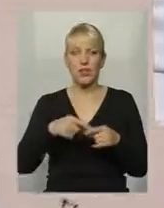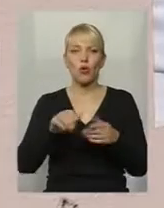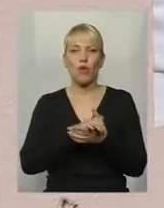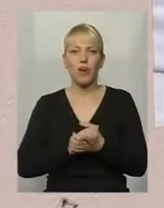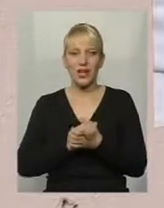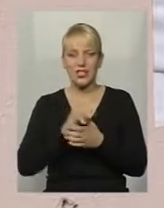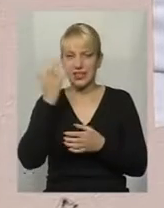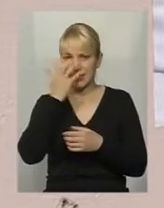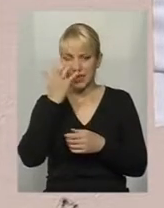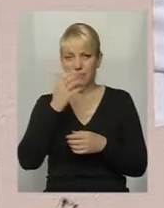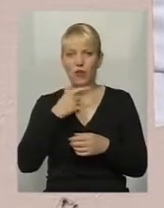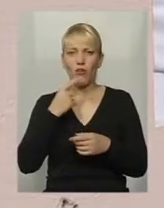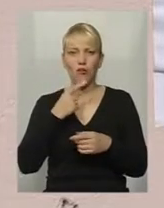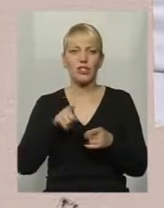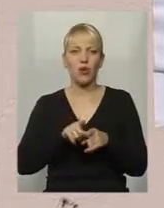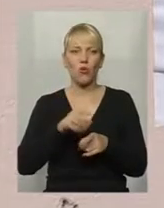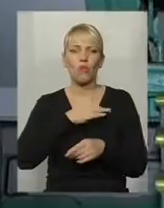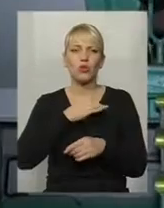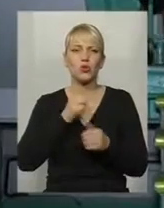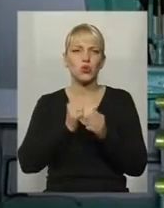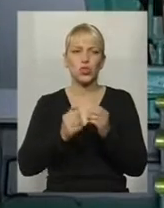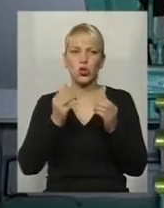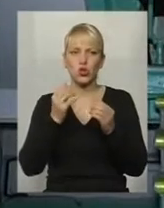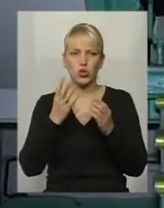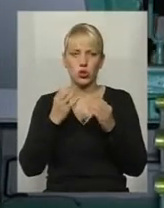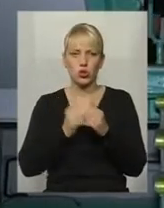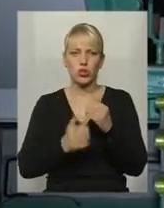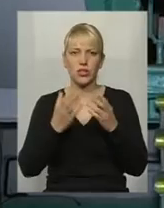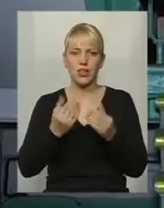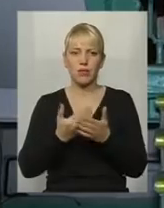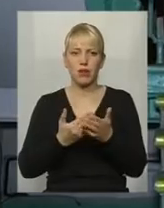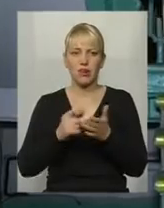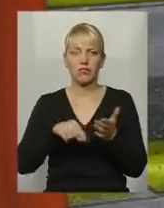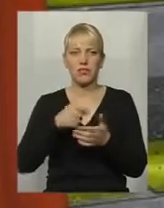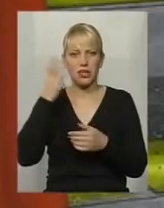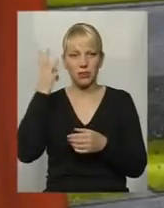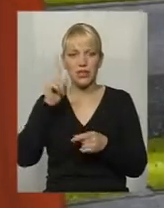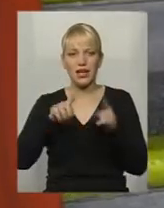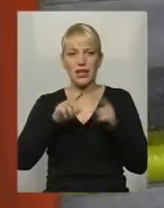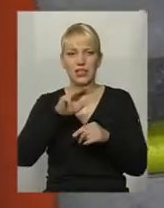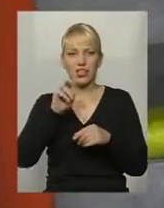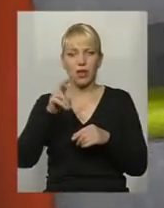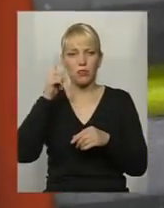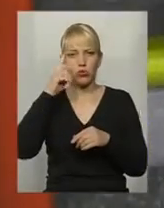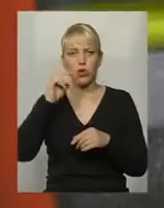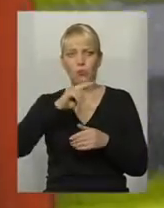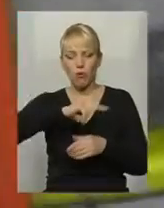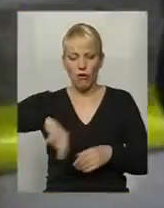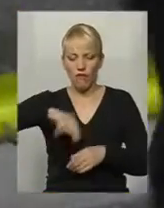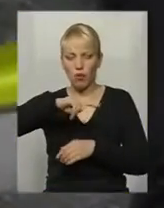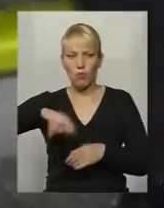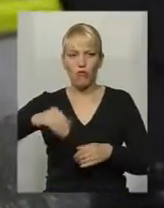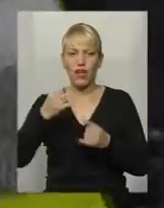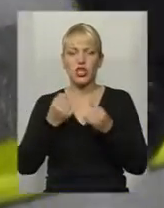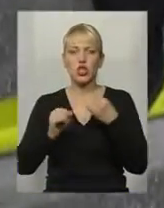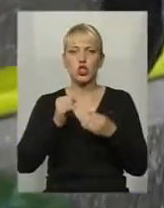байдужістю в слабозорі зустрічаються ледь не щодня. Наприклад, у Хмельницькому лише деякі жеки подбали про фарбування країв сходів у